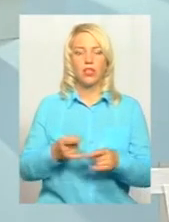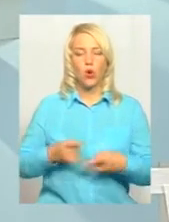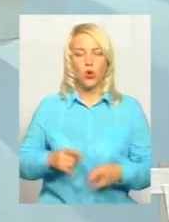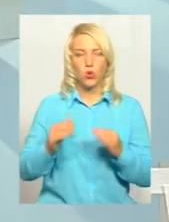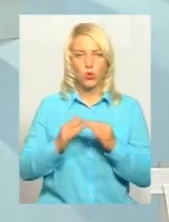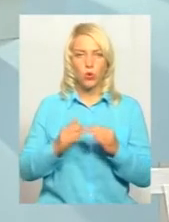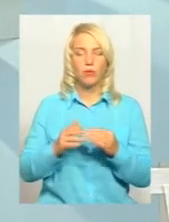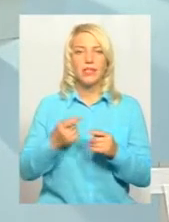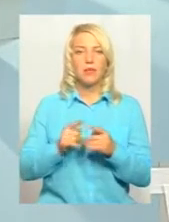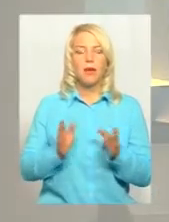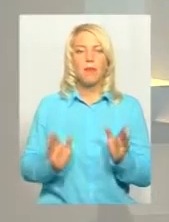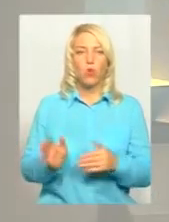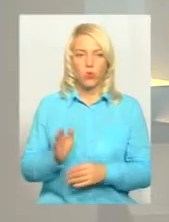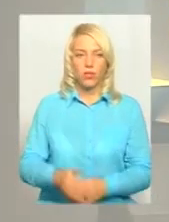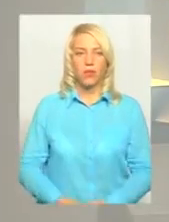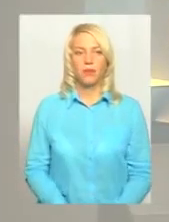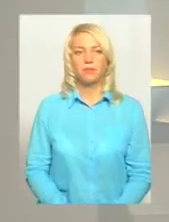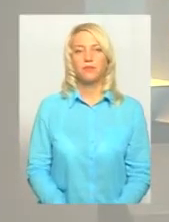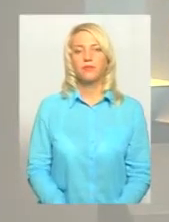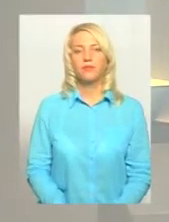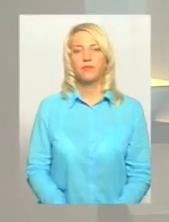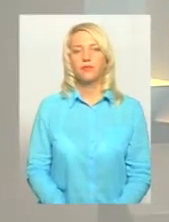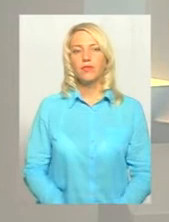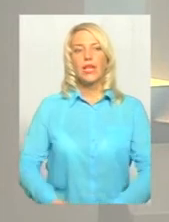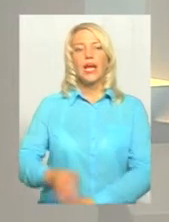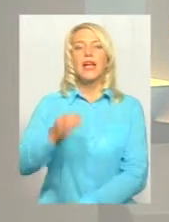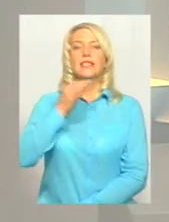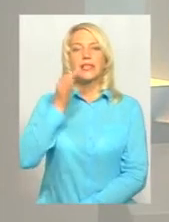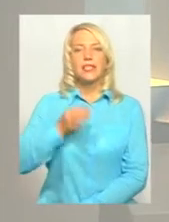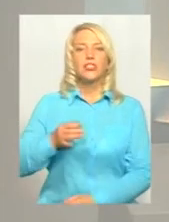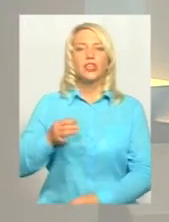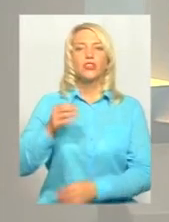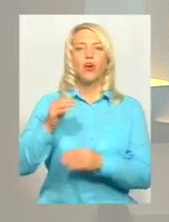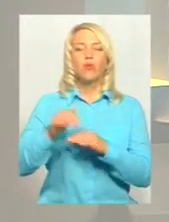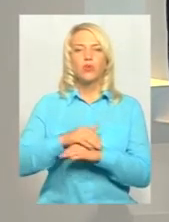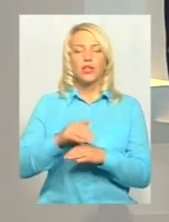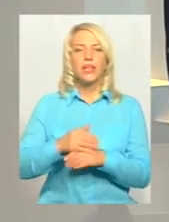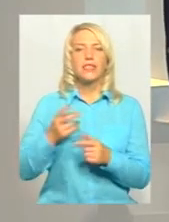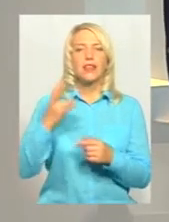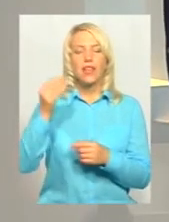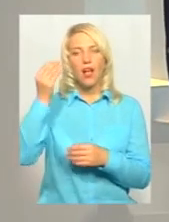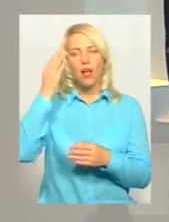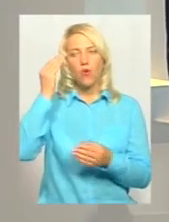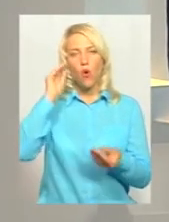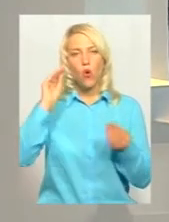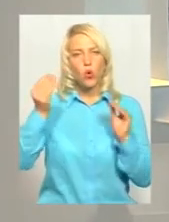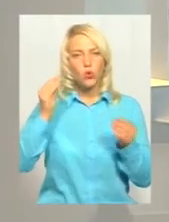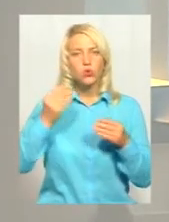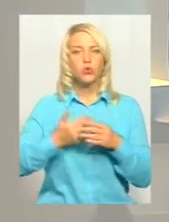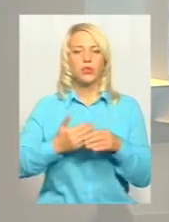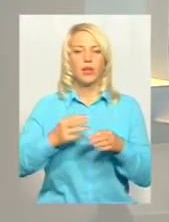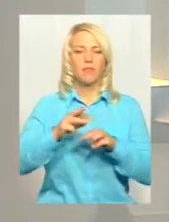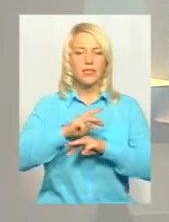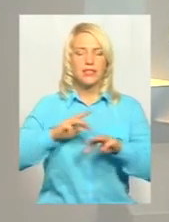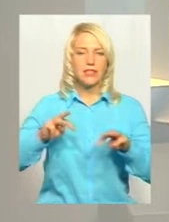я думаю, не буде ніяких таких... Пишіть, будь ласка, ще можуть на розсуд департаменту соцполітики або департаменту охорони здоров'я вирішувати,